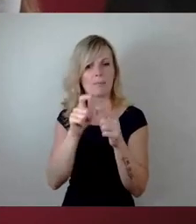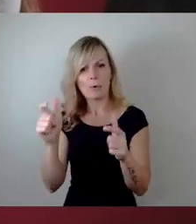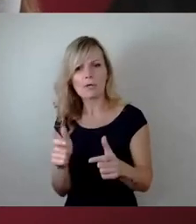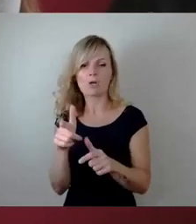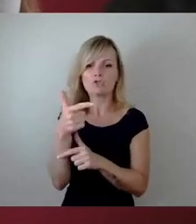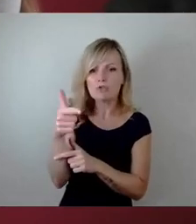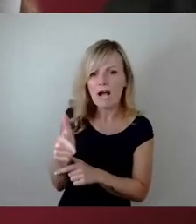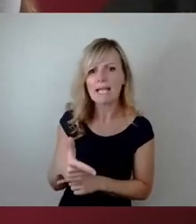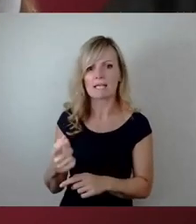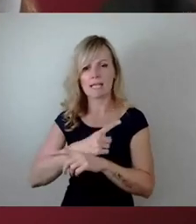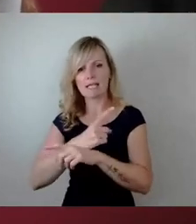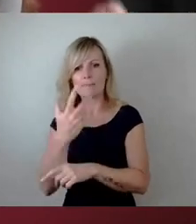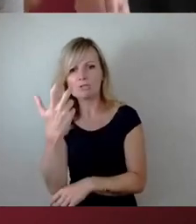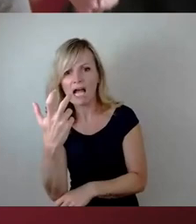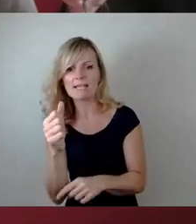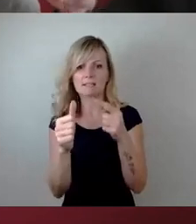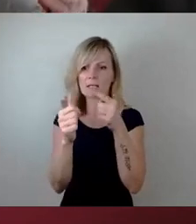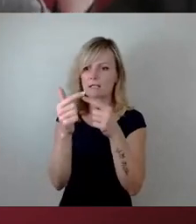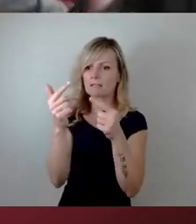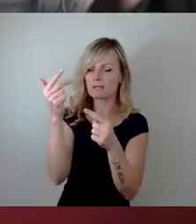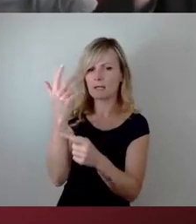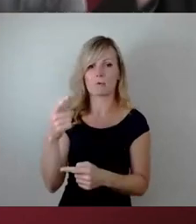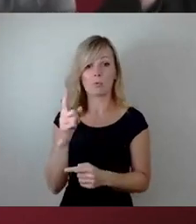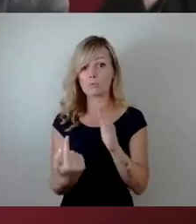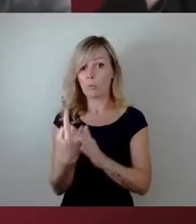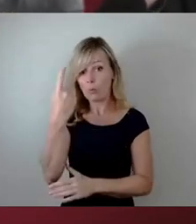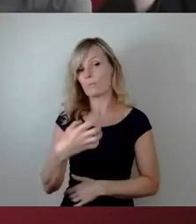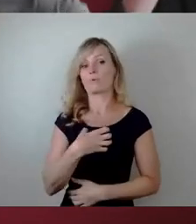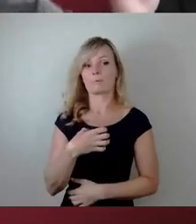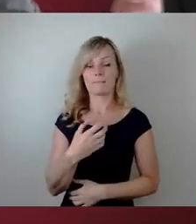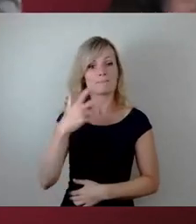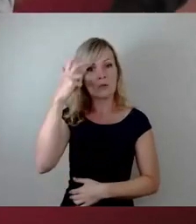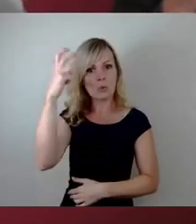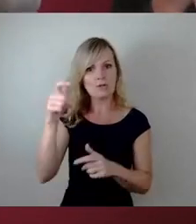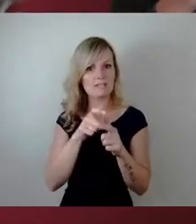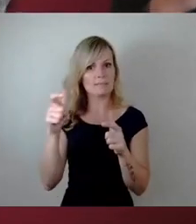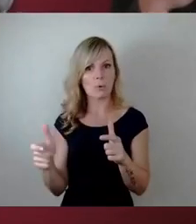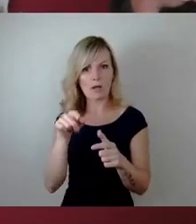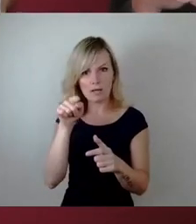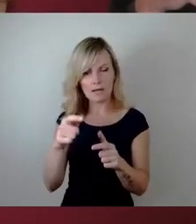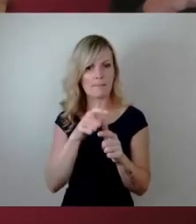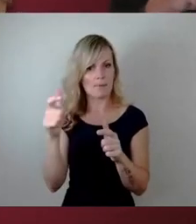und, und, und. Und das noch viel größere Problem, die Königsbrücker Straße, die Brücke am Industriegelände.